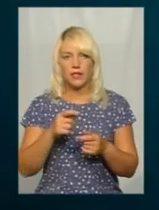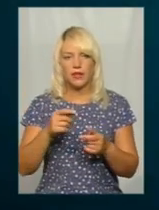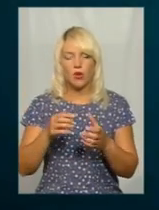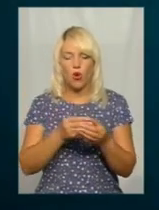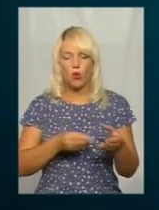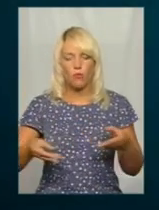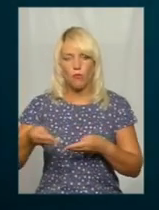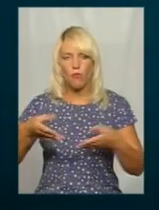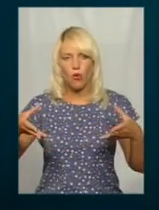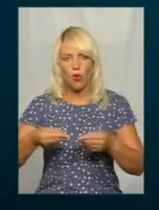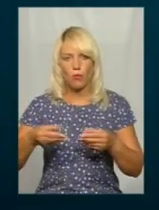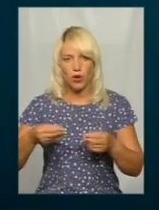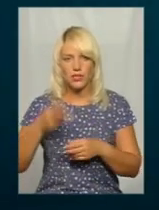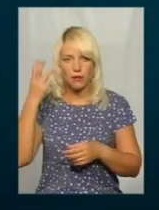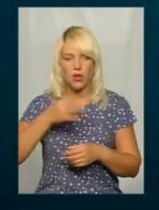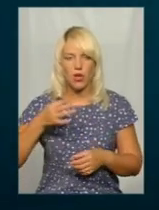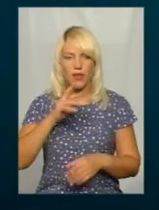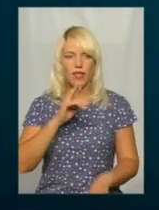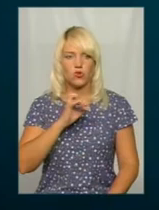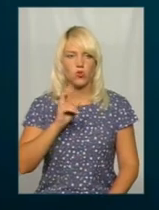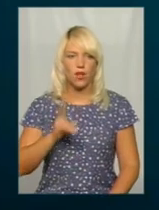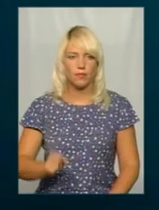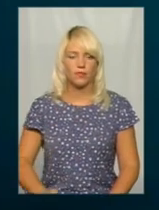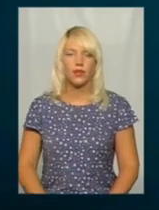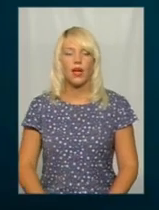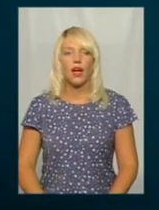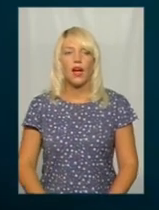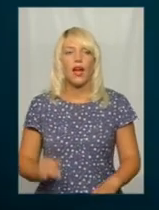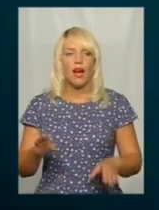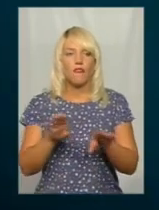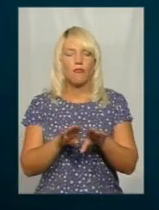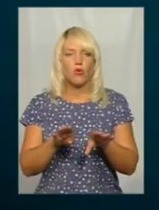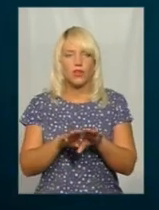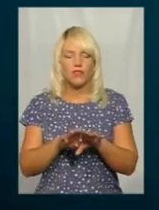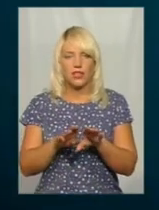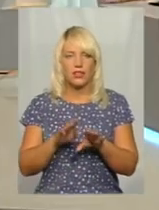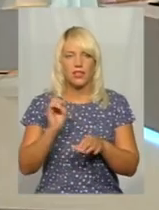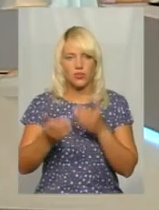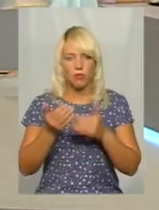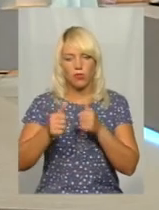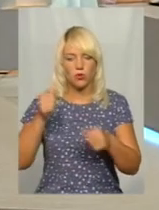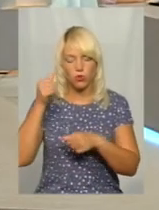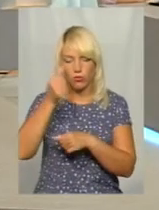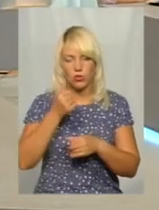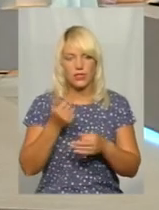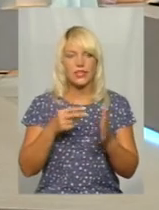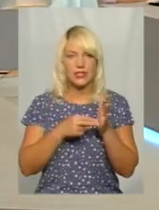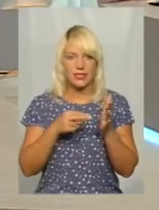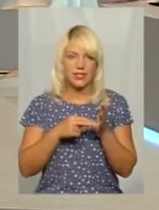Хмельницькій області Андрія Янчука. Пані Вандо, а порівняно з минулим роком, наскільки змінилися ці ціни?